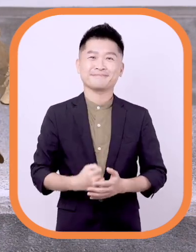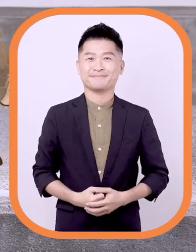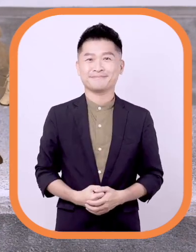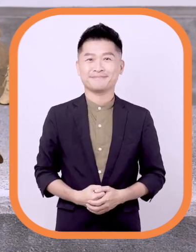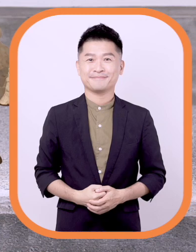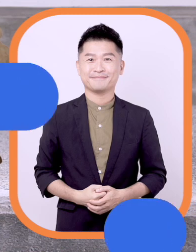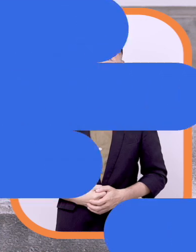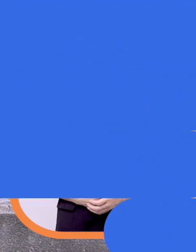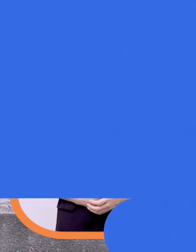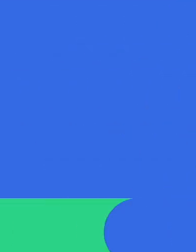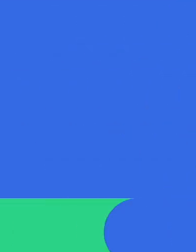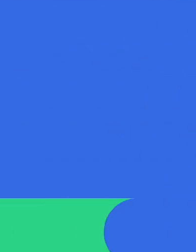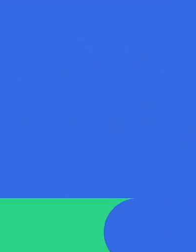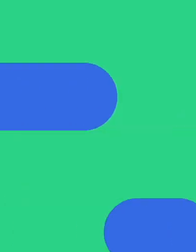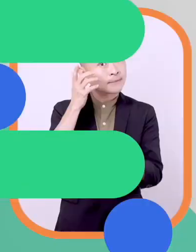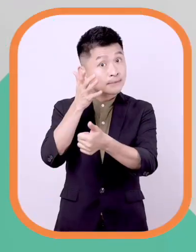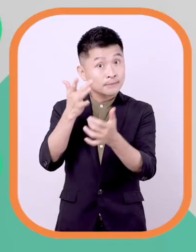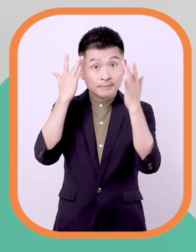可以啊